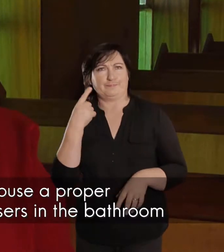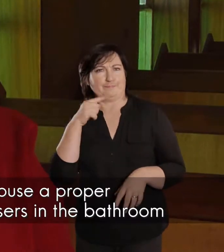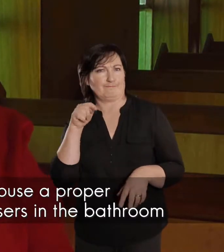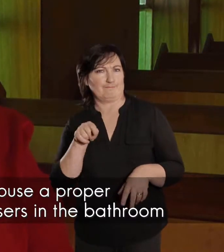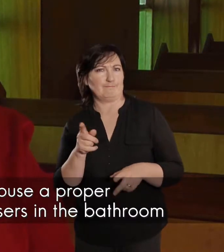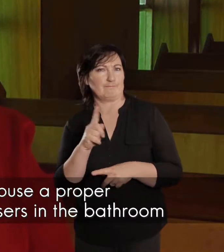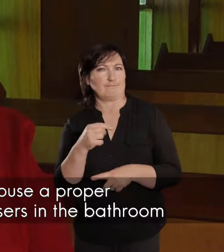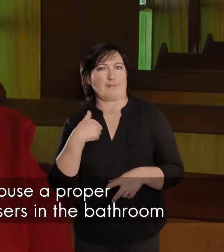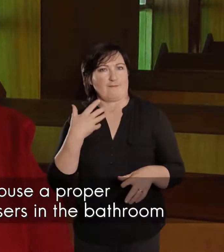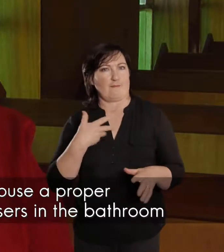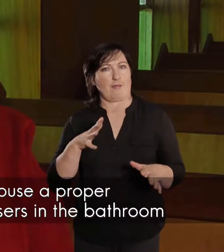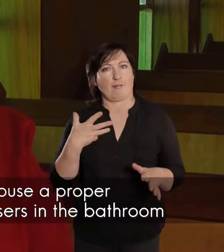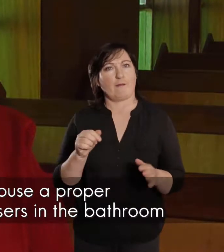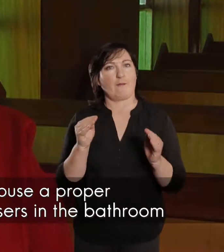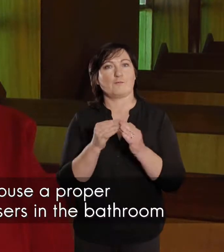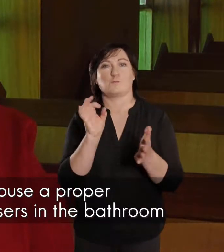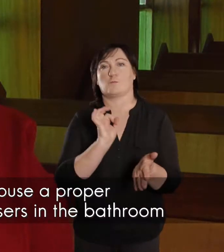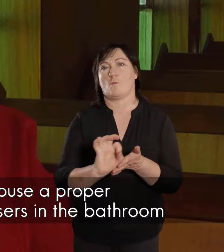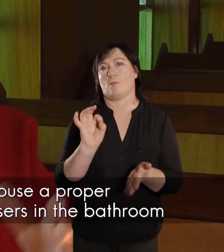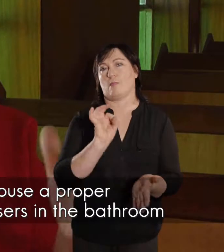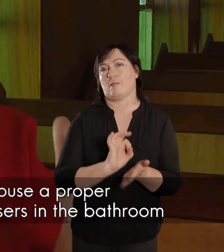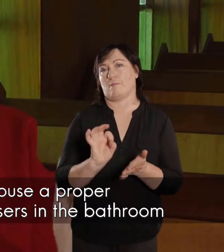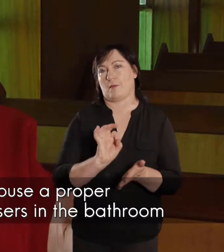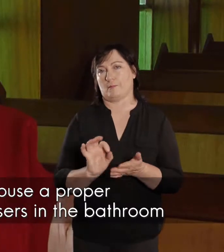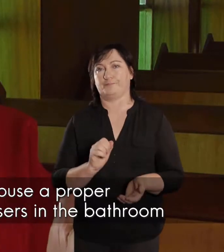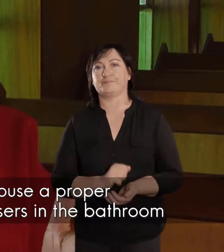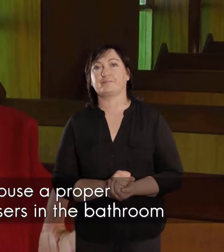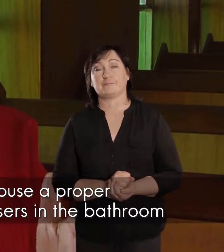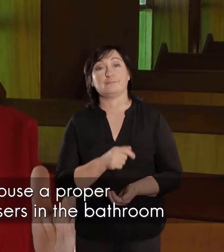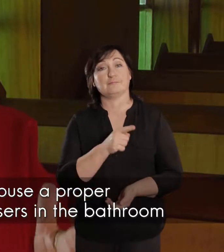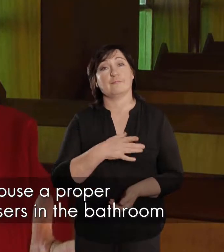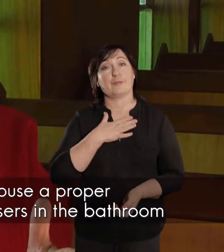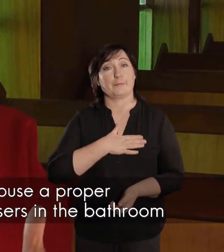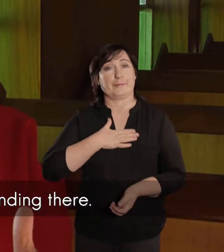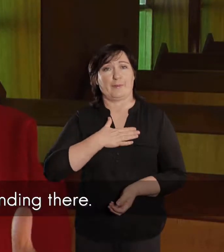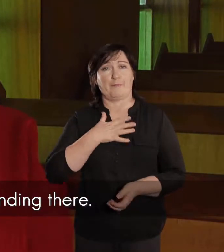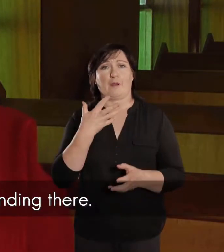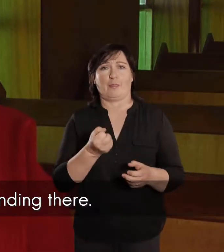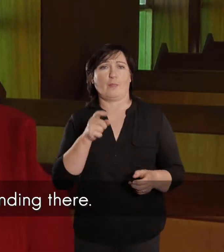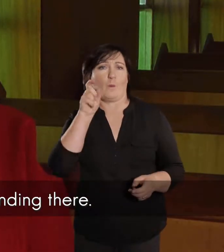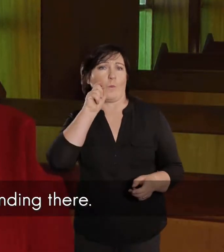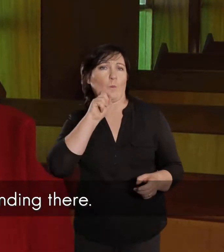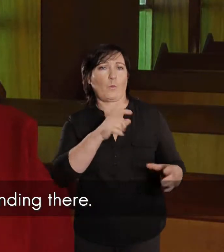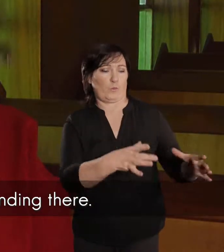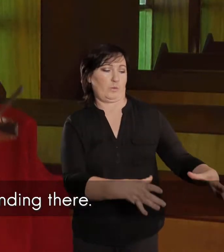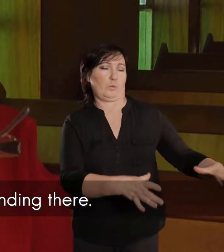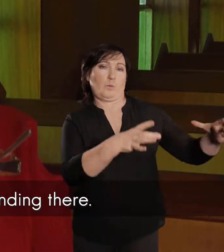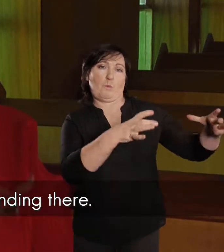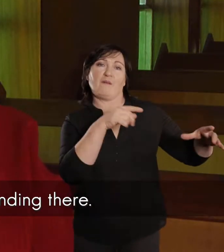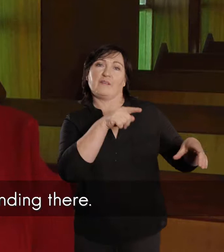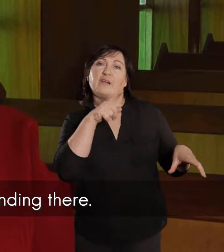huis koen maak, en hulle het so, ou giesig, gehad wat in die badkamer gestaan het, lyk amper soos een drom,